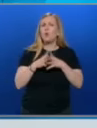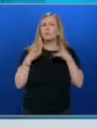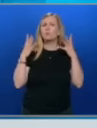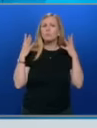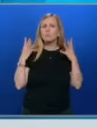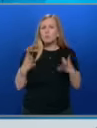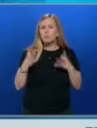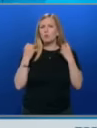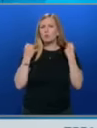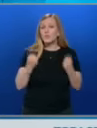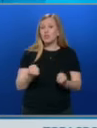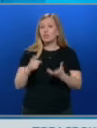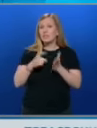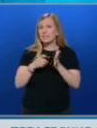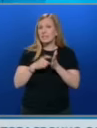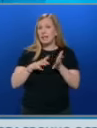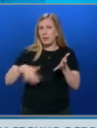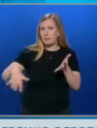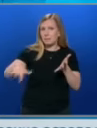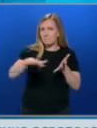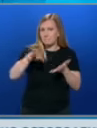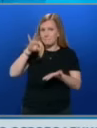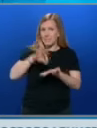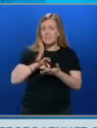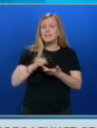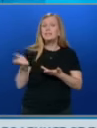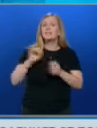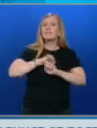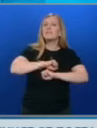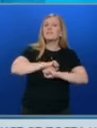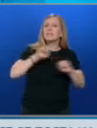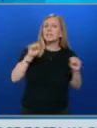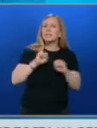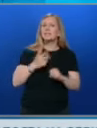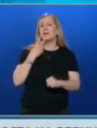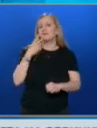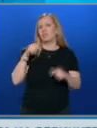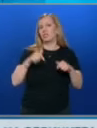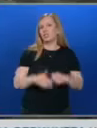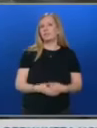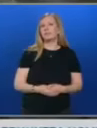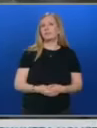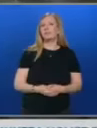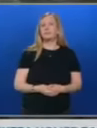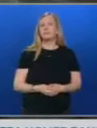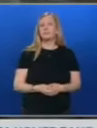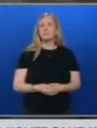много тежко засегнатите населени места след взрива на дигата, Телдора Гатева разказва.